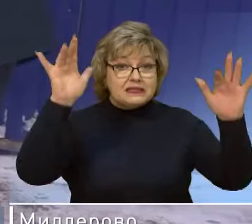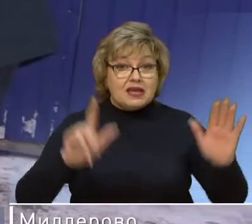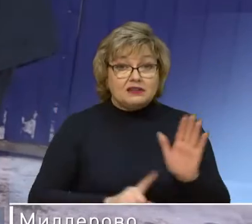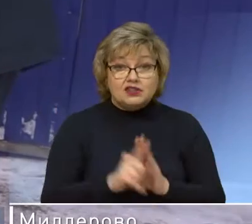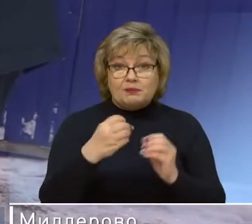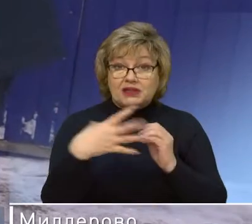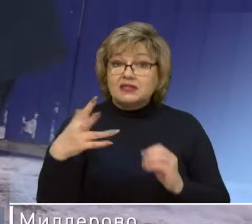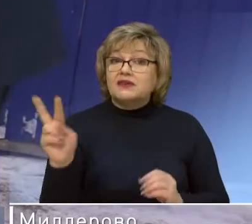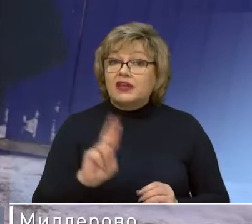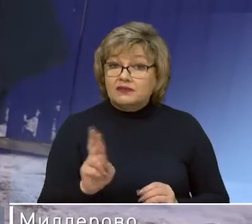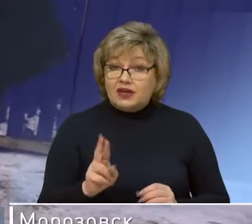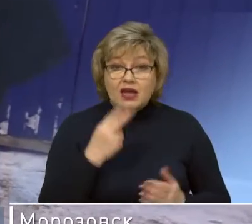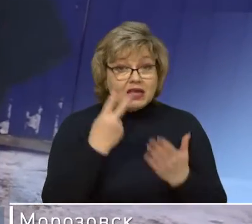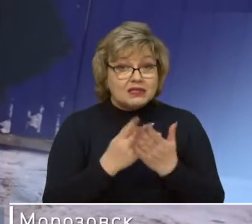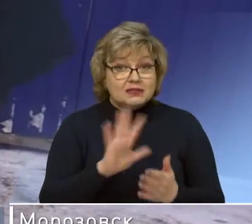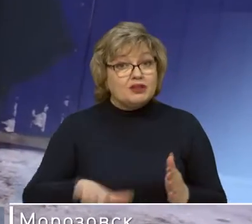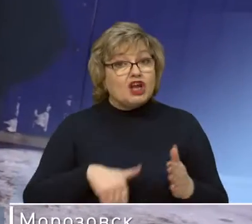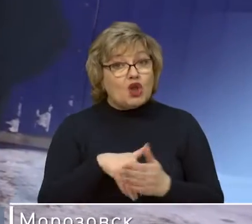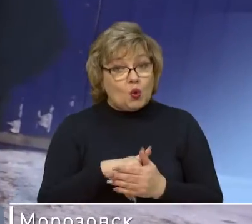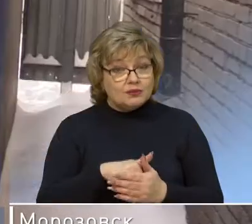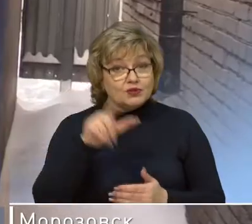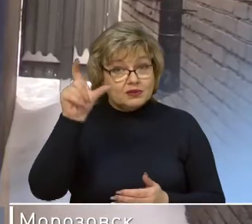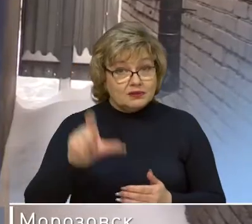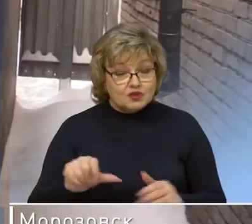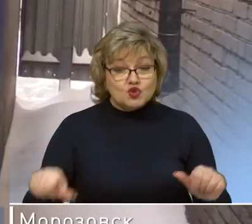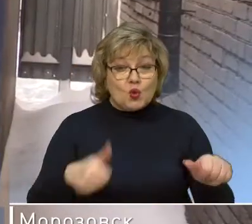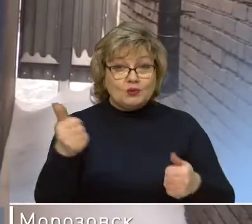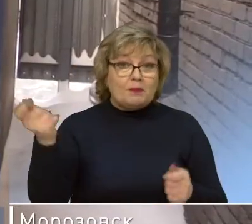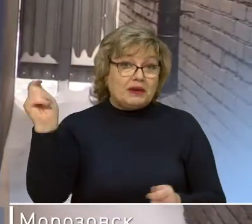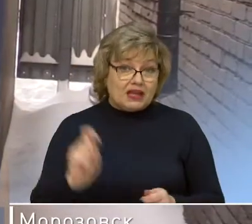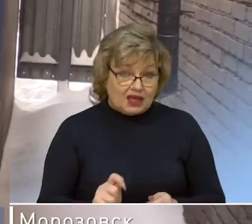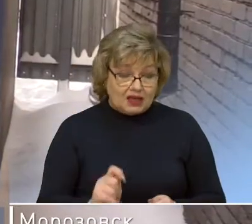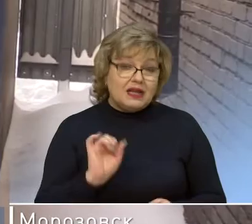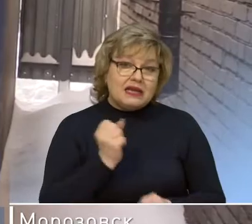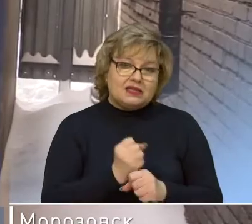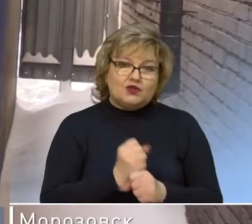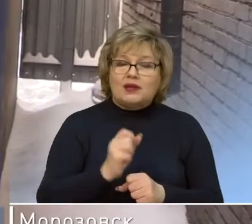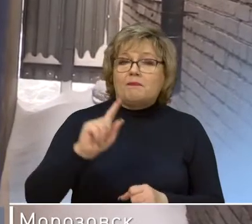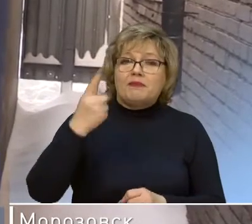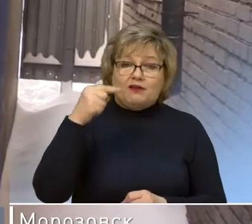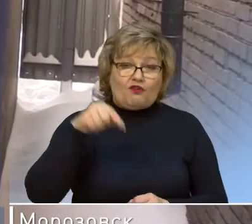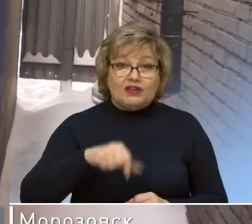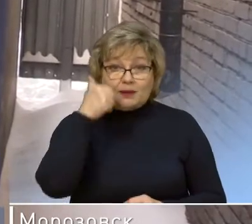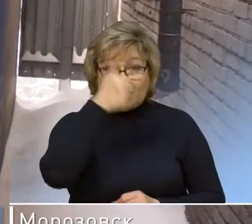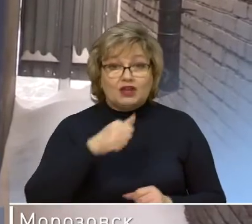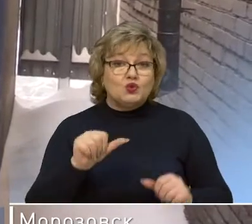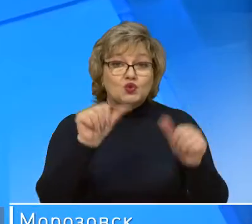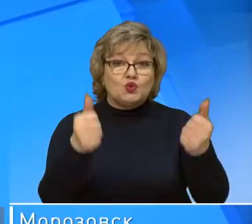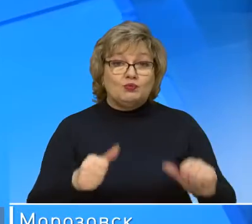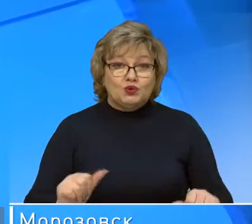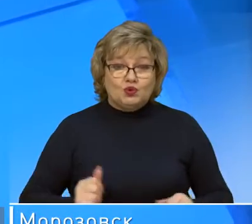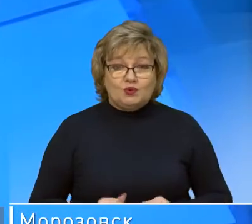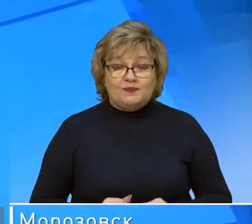только 15 января. Несмотря на отпуск, пожарный скульптор приехал в часть и создал первую в этом году скульптуру.